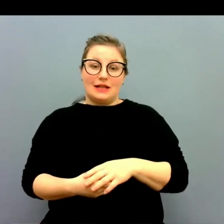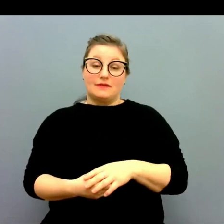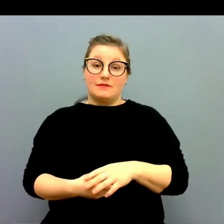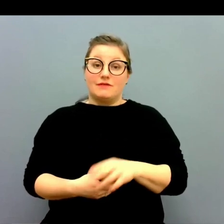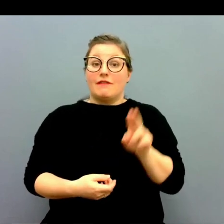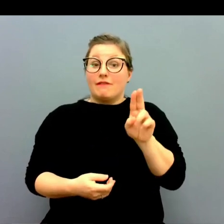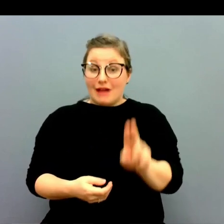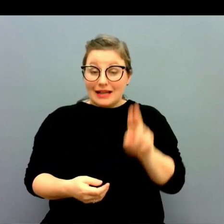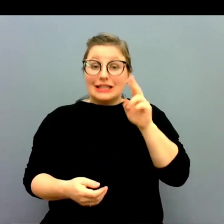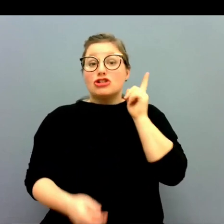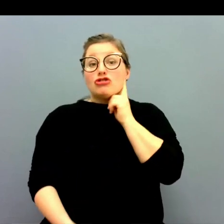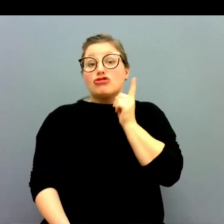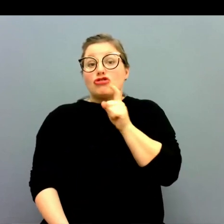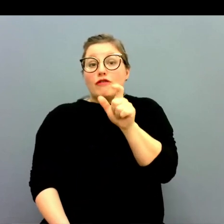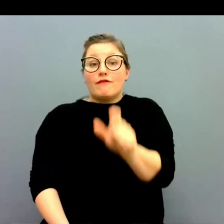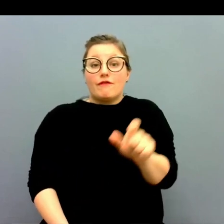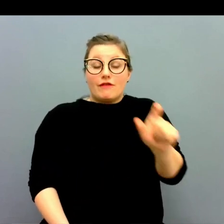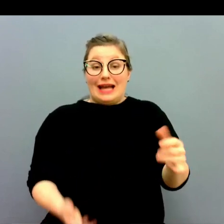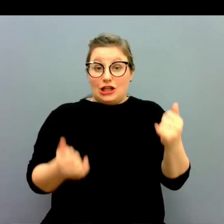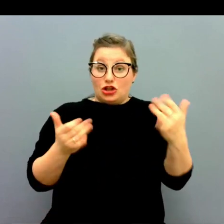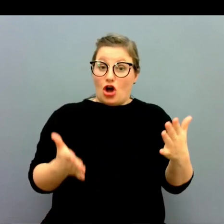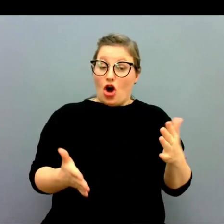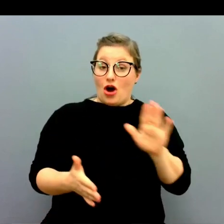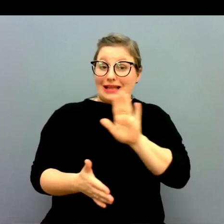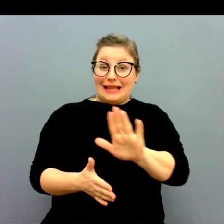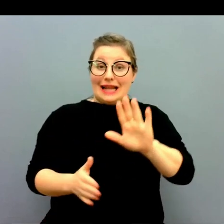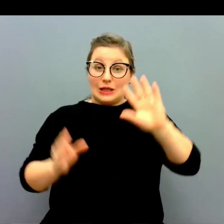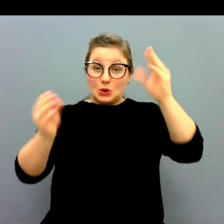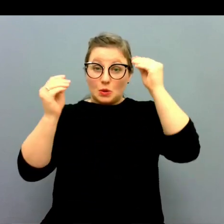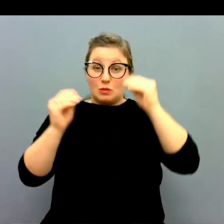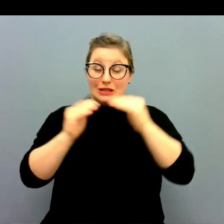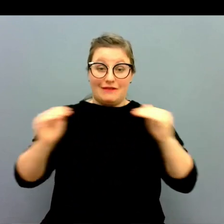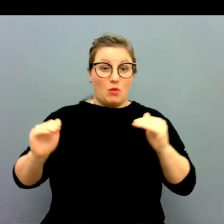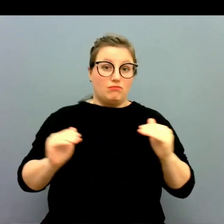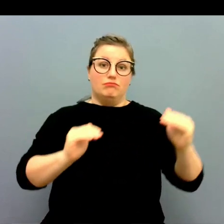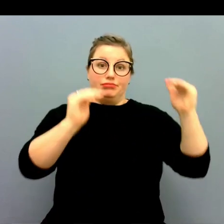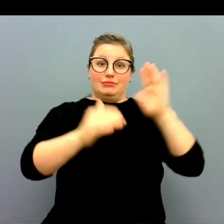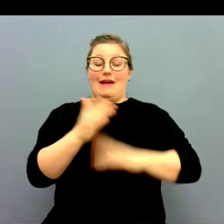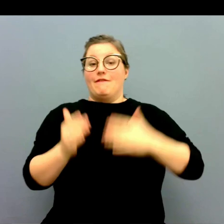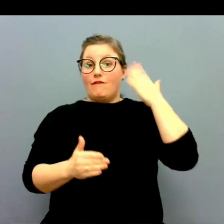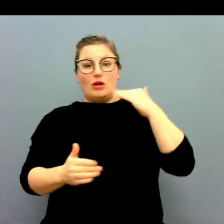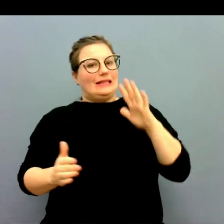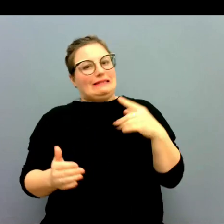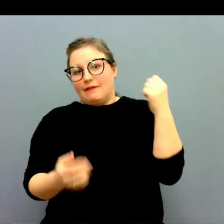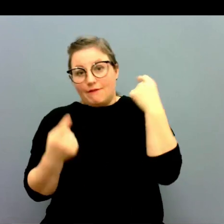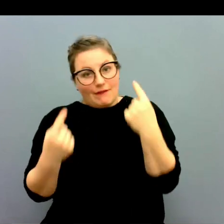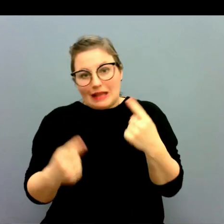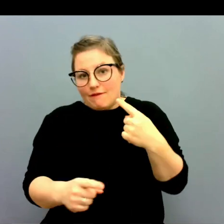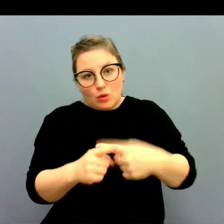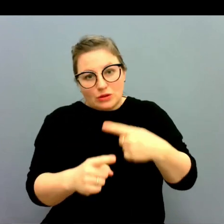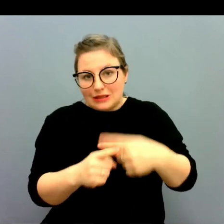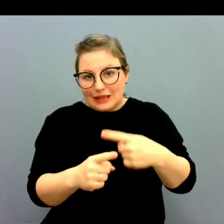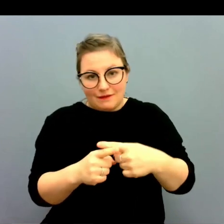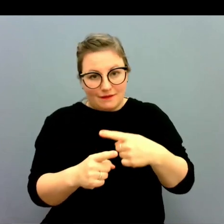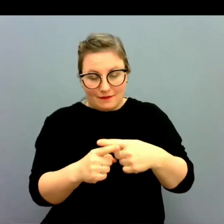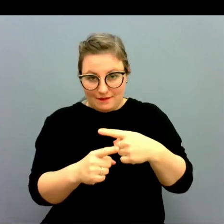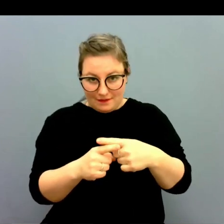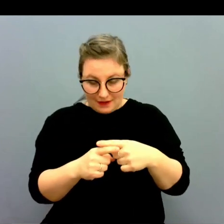också. Det är ju nämligen så att döva idag har en helt annan utbildningsnivå. Vilket är ju fantastiskt positivt.